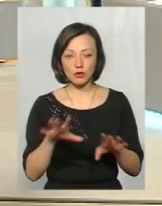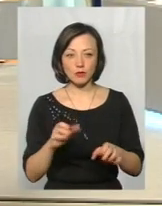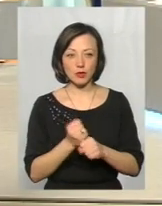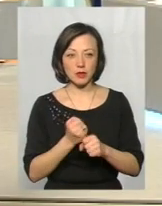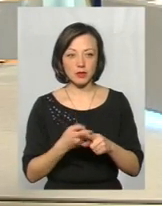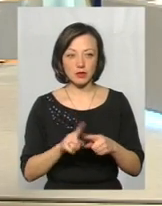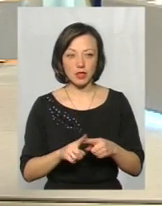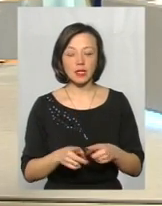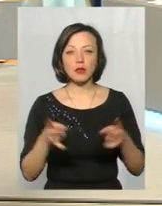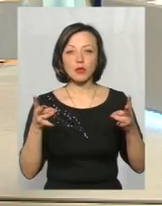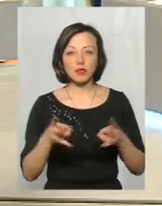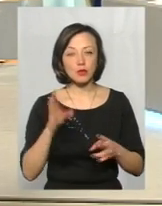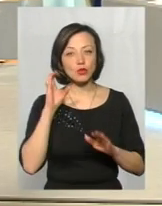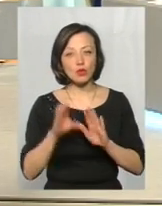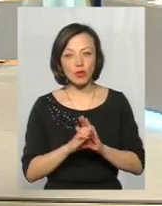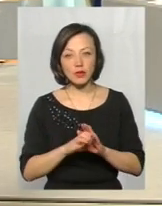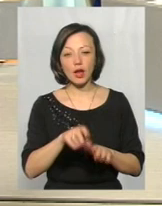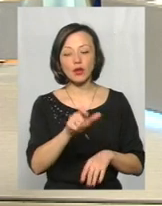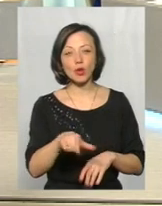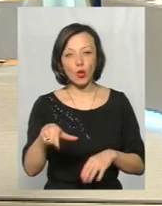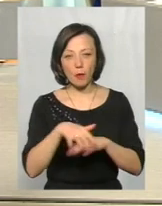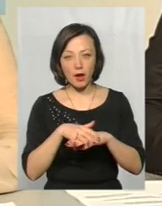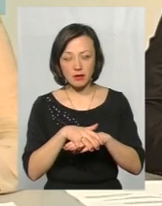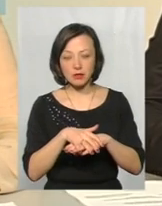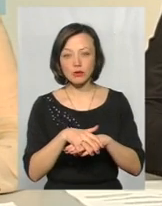робити? Тут потрібно дослуховуватися до громадськості,